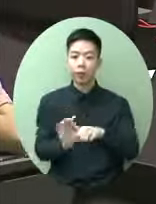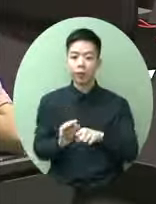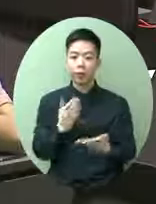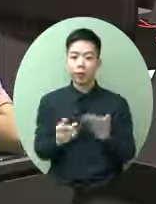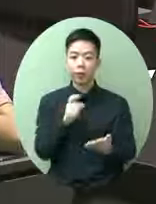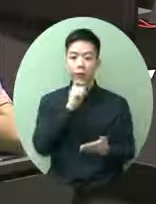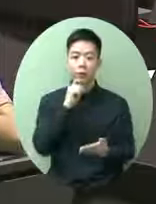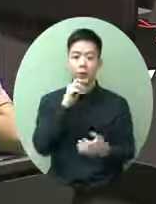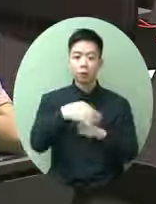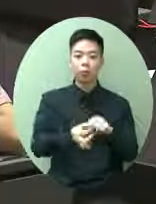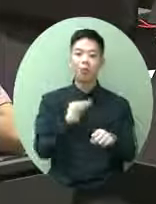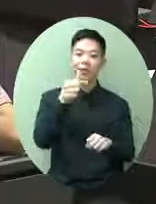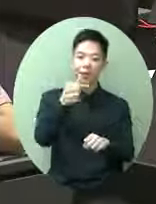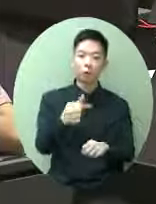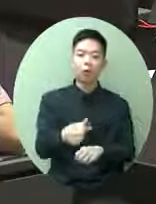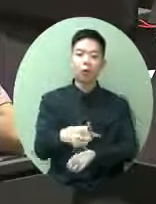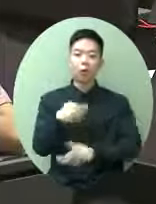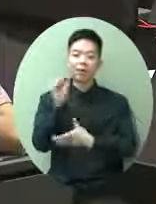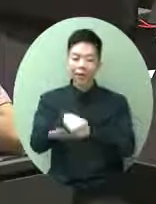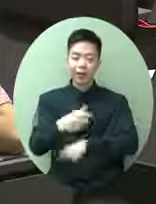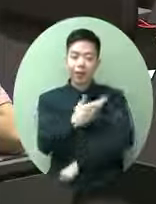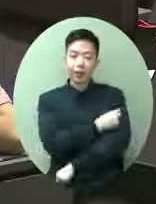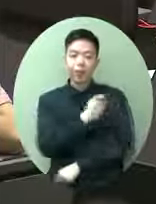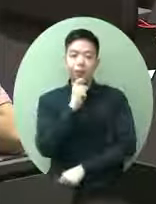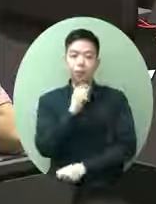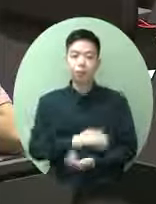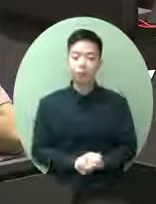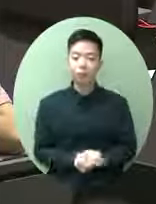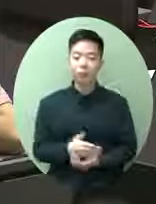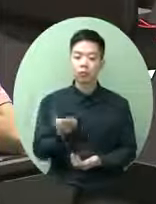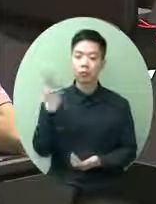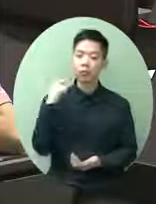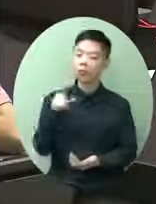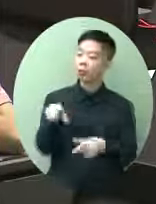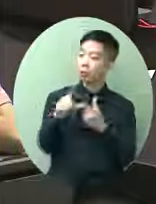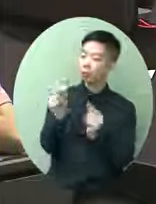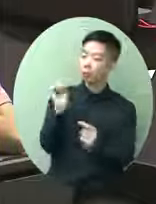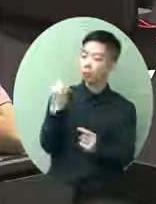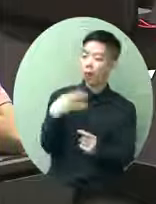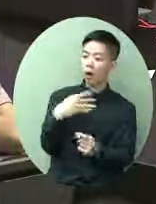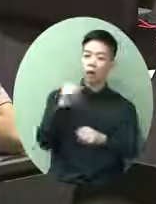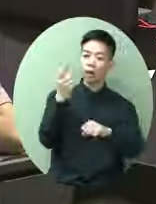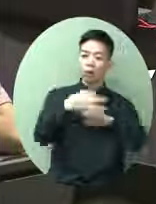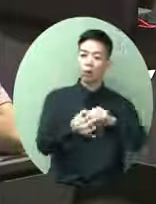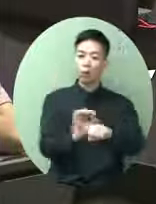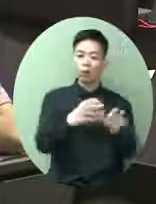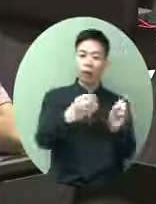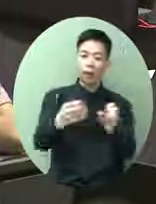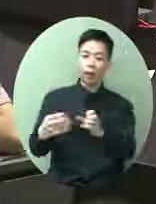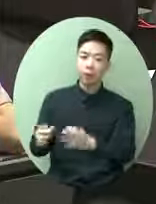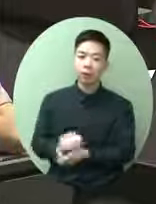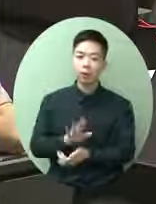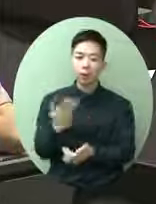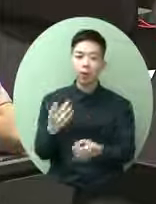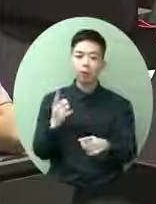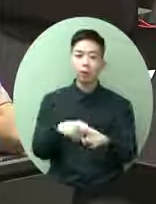左右的有些認可疫苗剛才林太太就說會跟其他國家續個商討預計什麼時候可以跟全部這麼